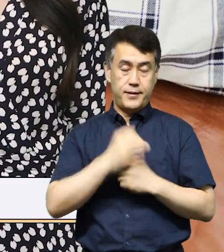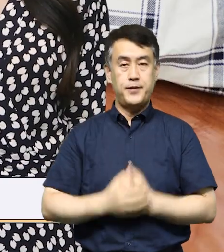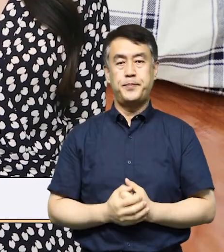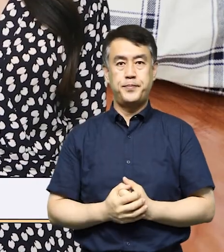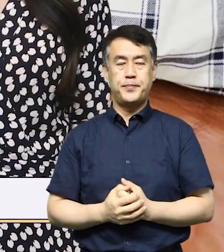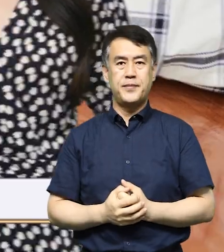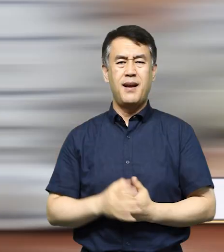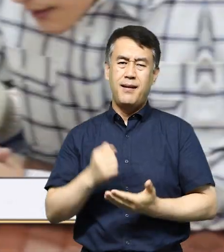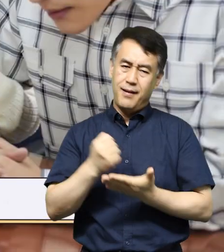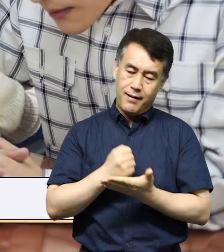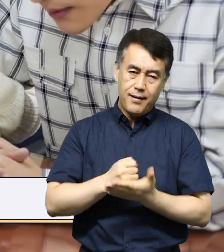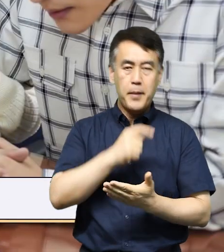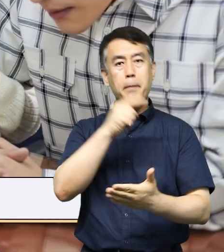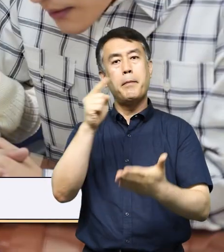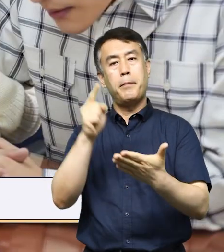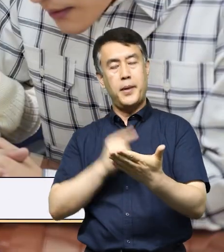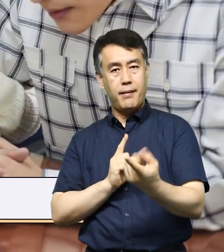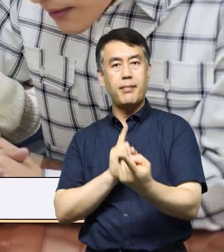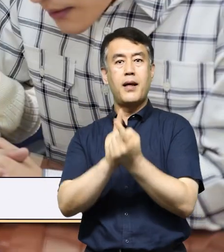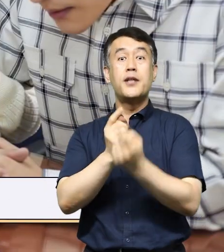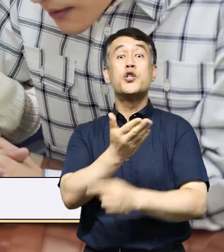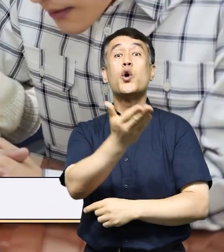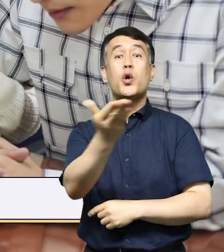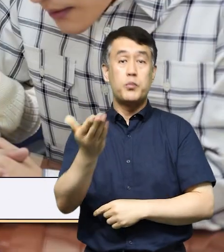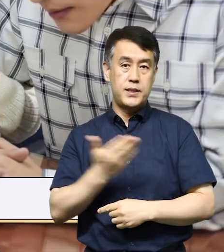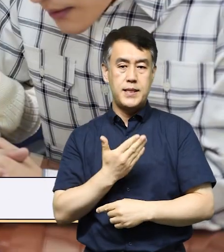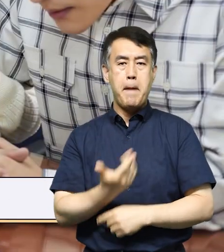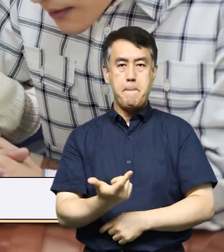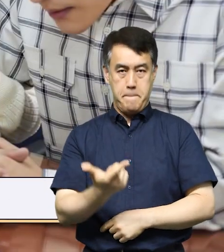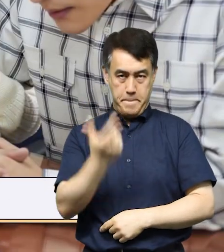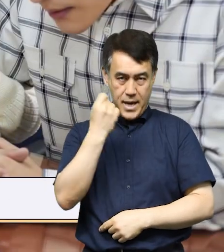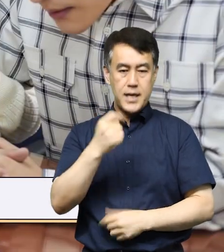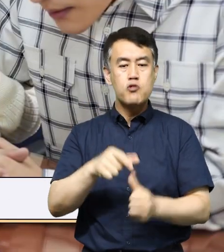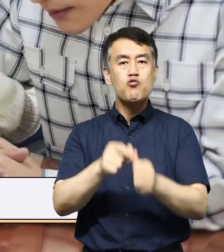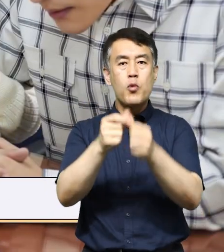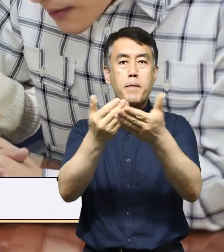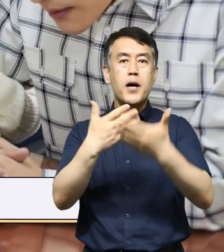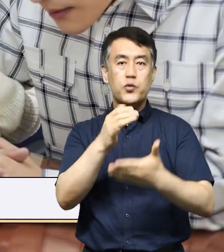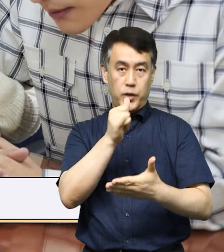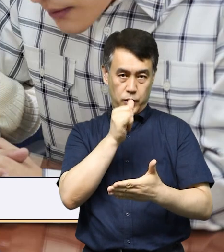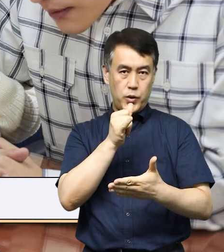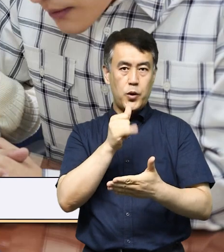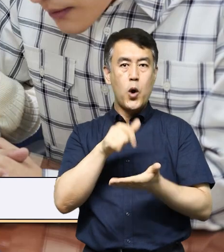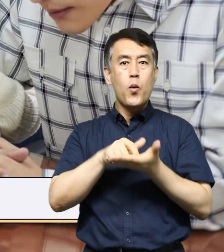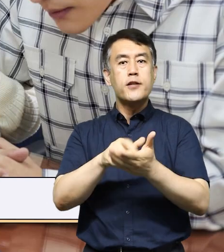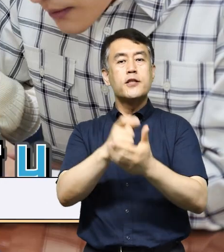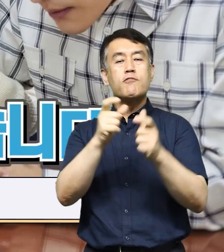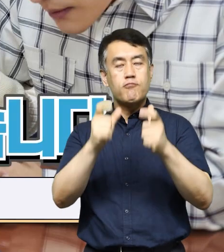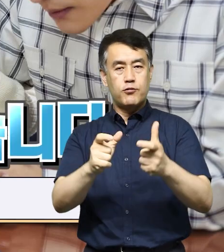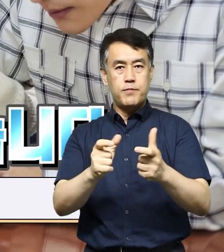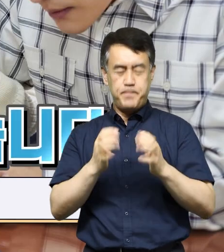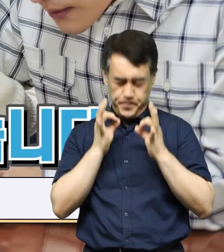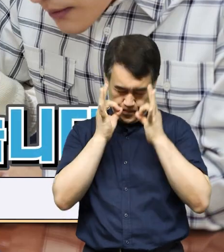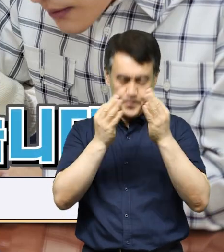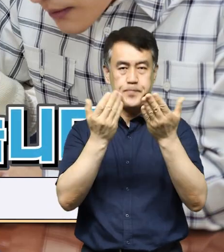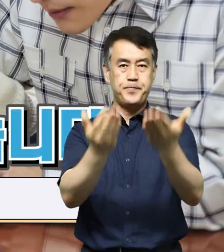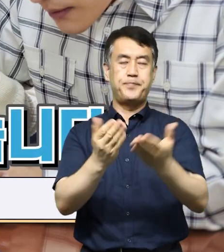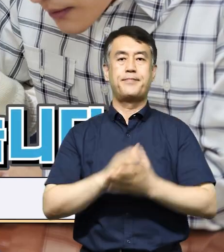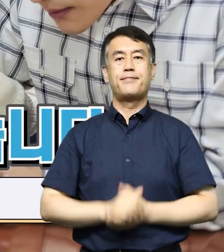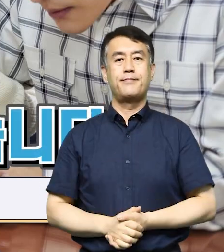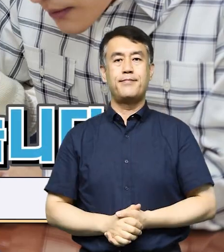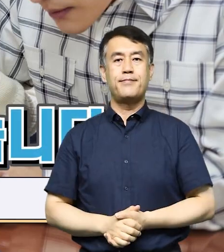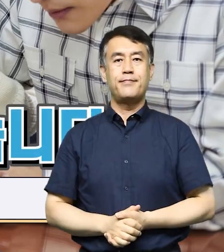드리는데요 안타까운 피해를 본 구민 여러분이 신속하게 구제받을 수 있도록 광진구도 최선을